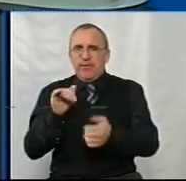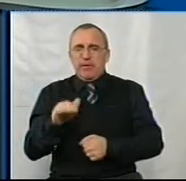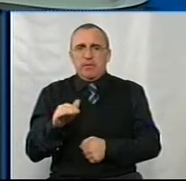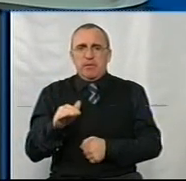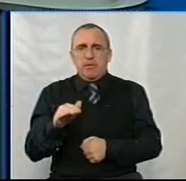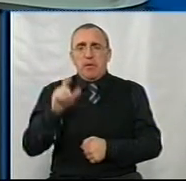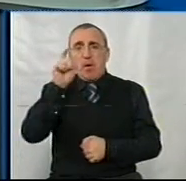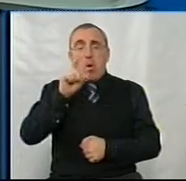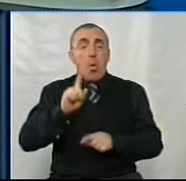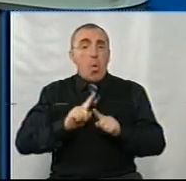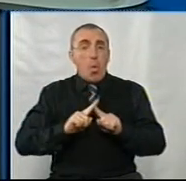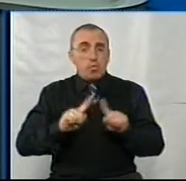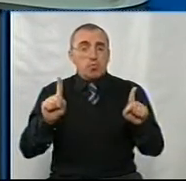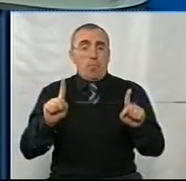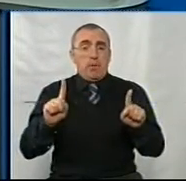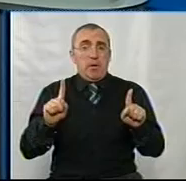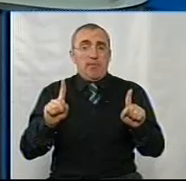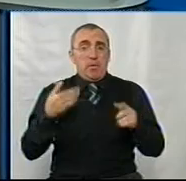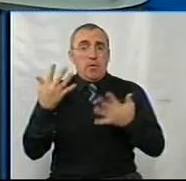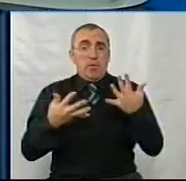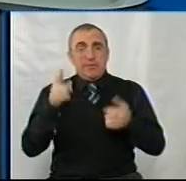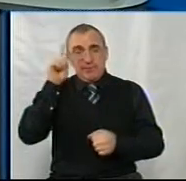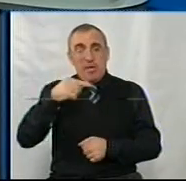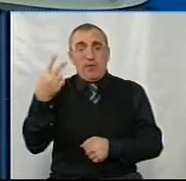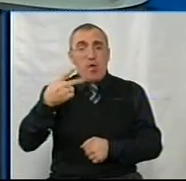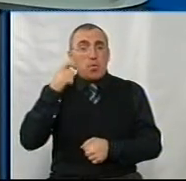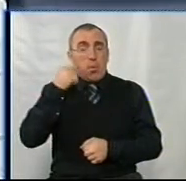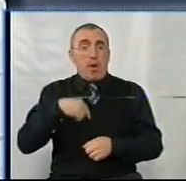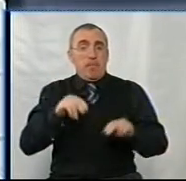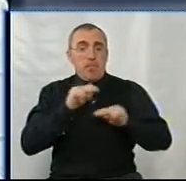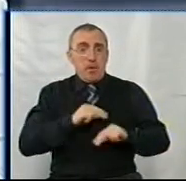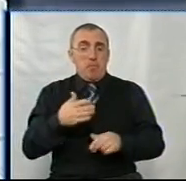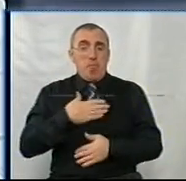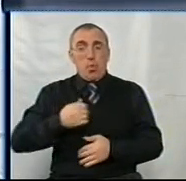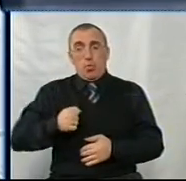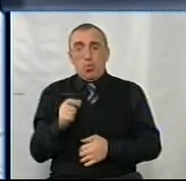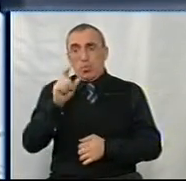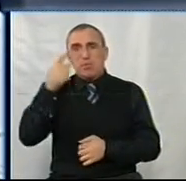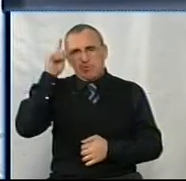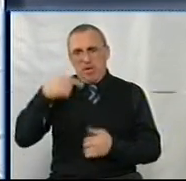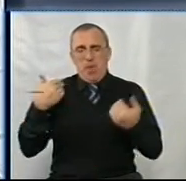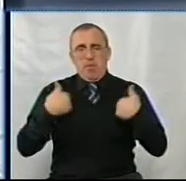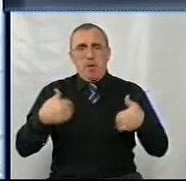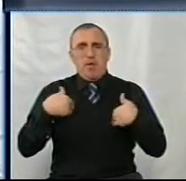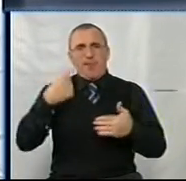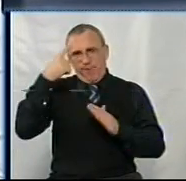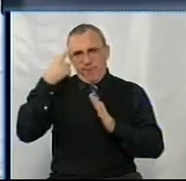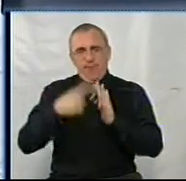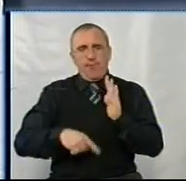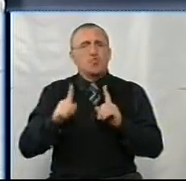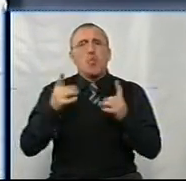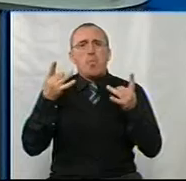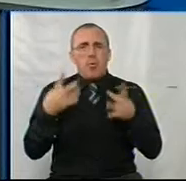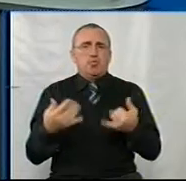а особливо, як знають 20 років я працюю, знають мої друзі, то вони вже мене знають, тому вірять. А що